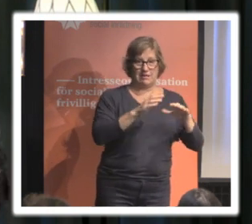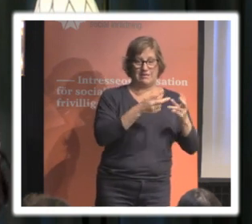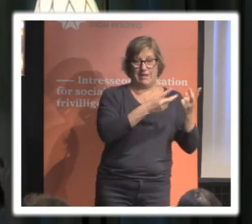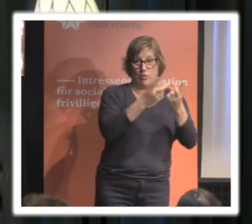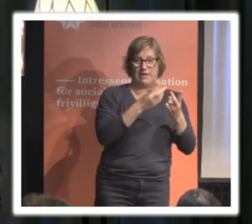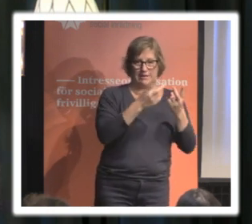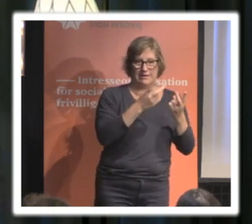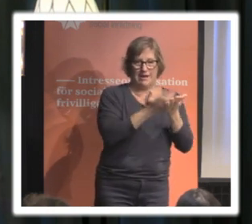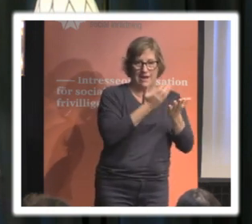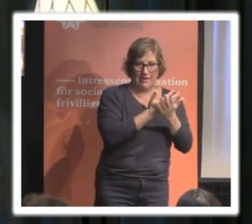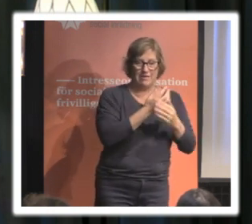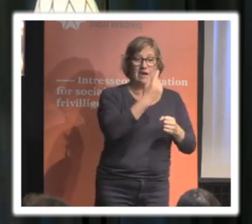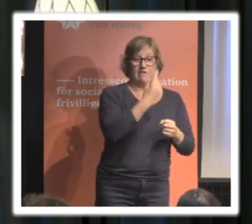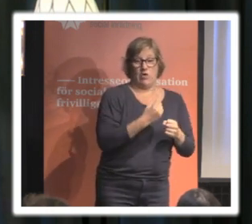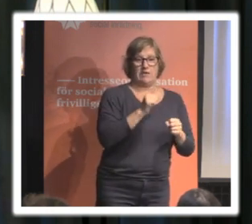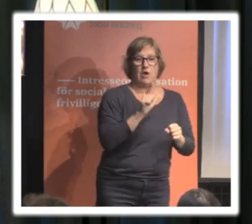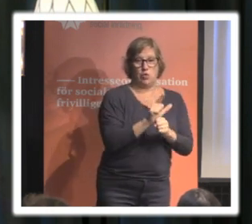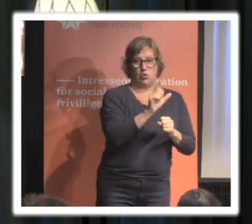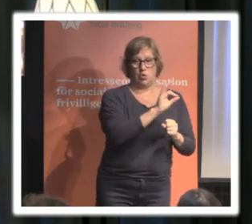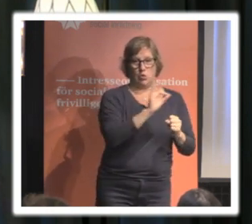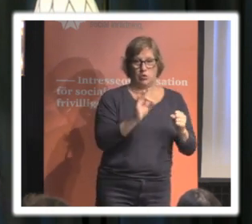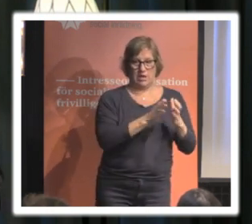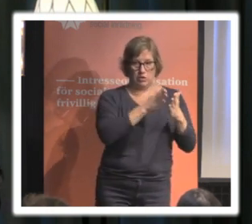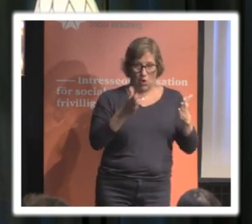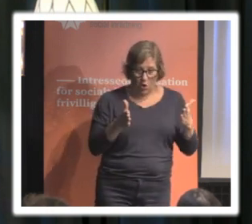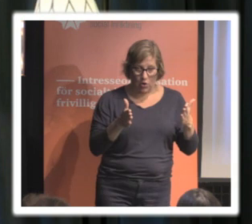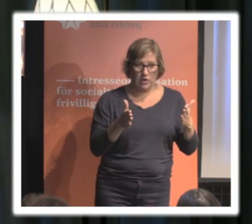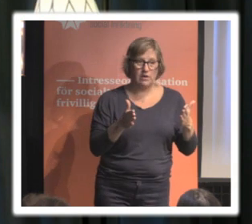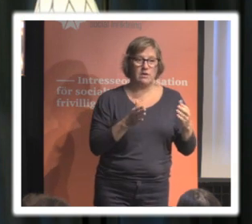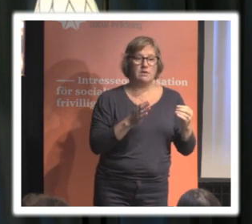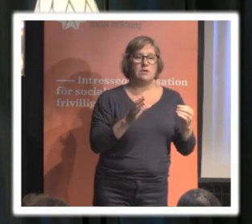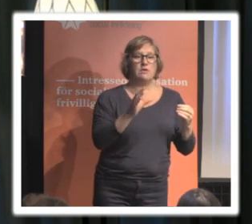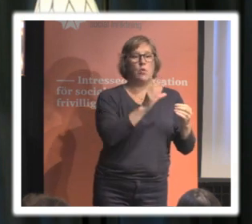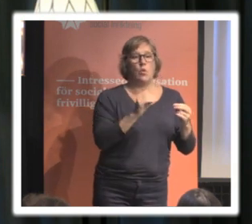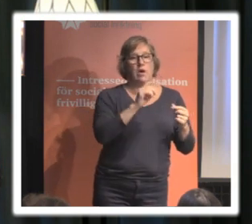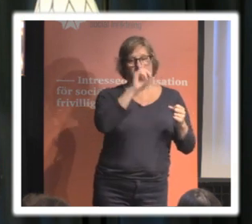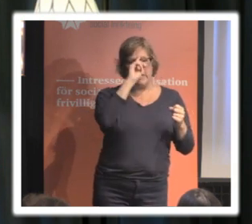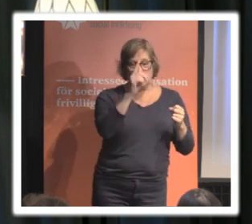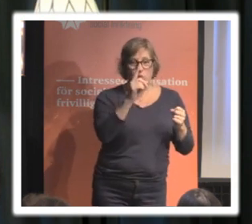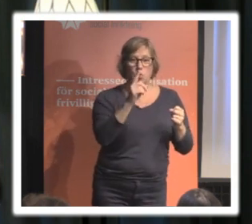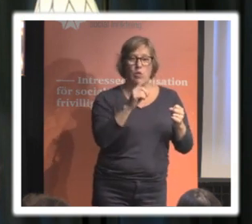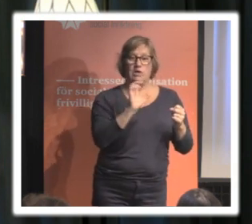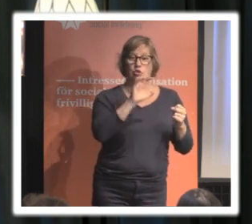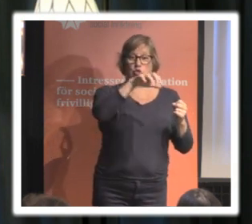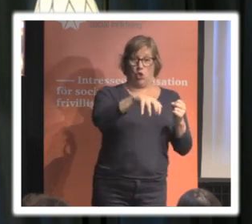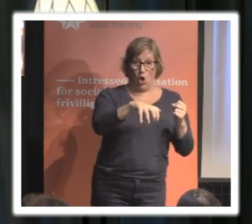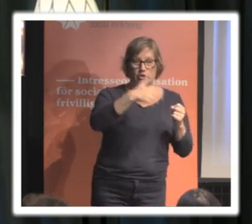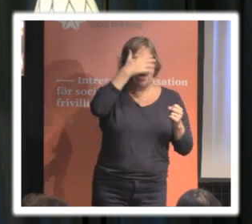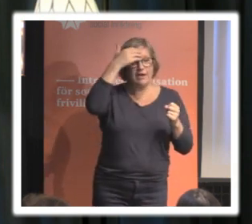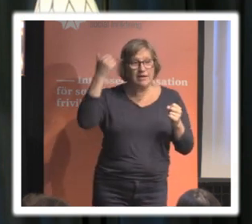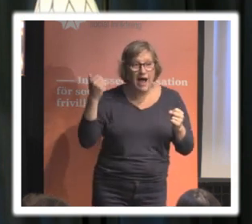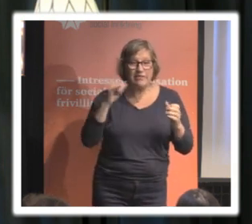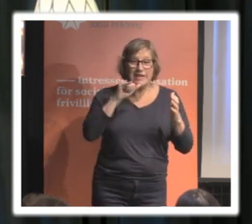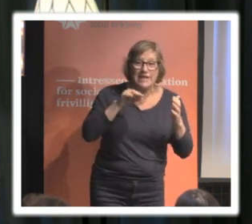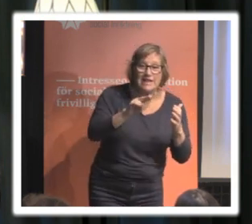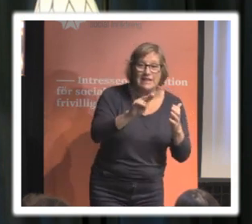Det första är på 1700-talet, när man insåg att stater kunde gå in i folks